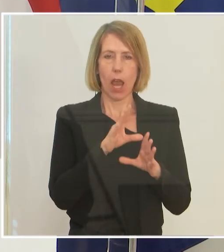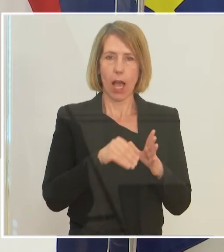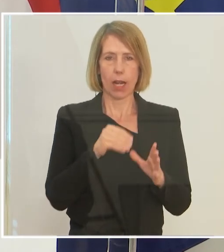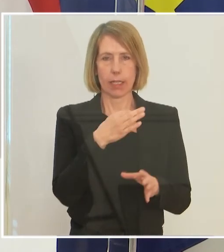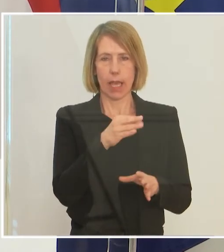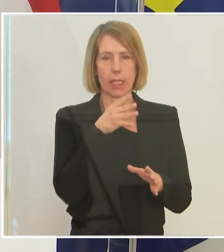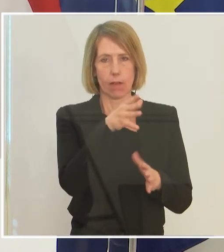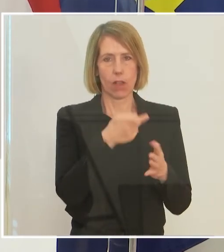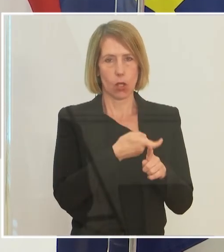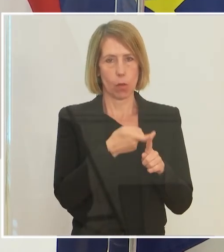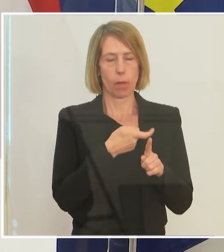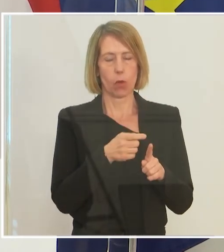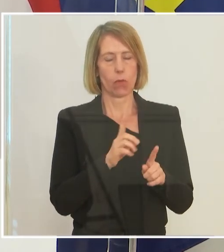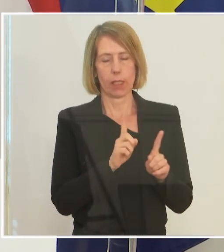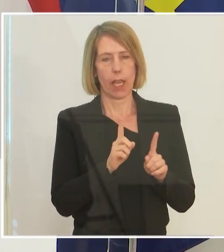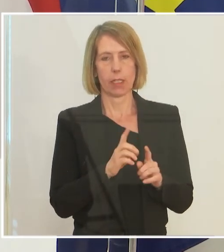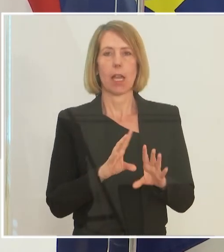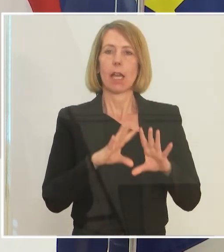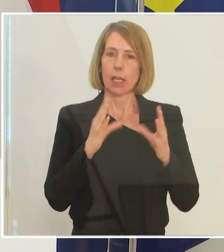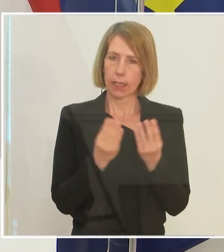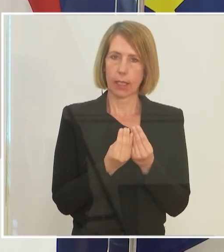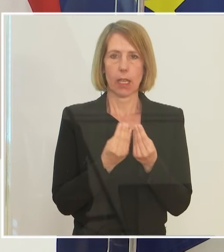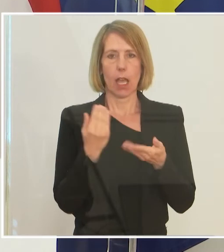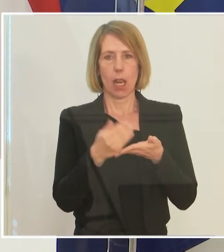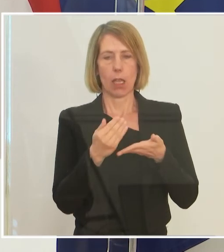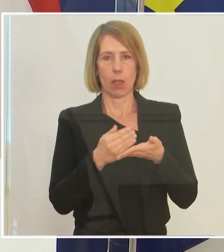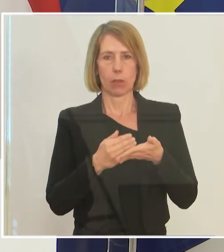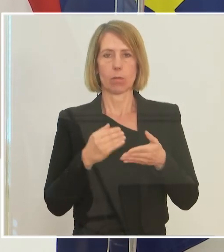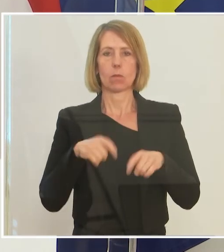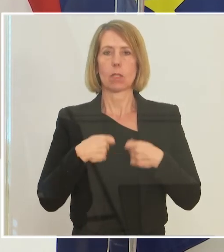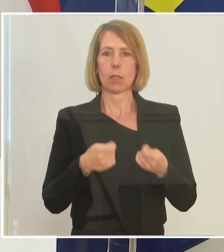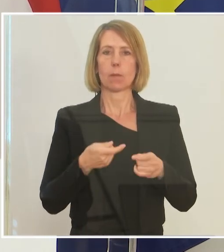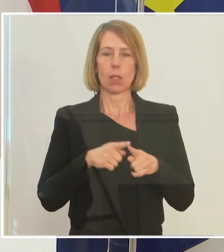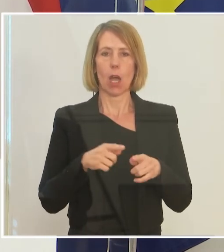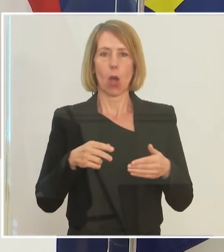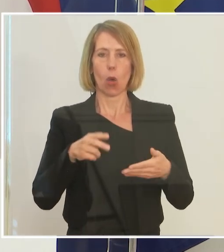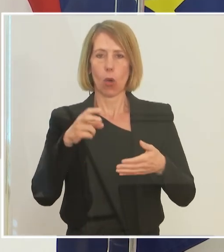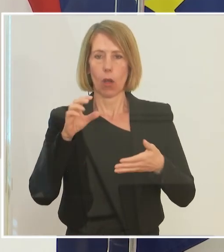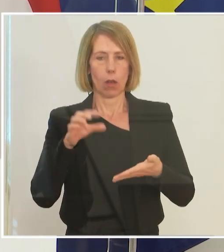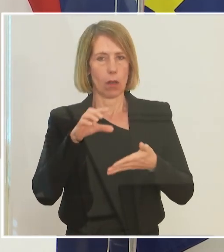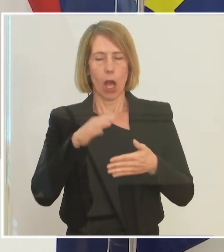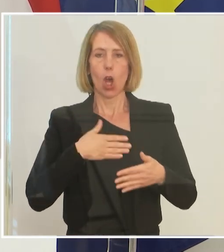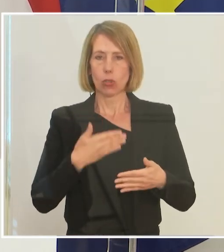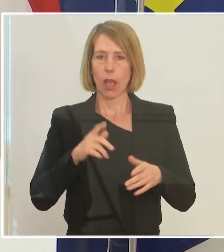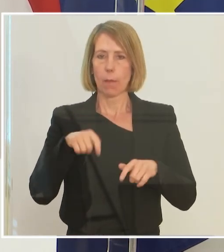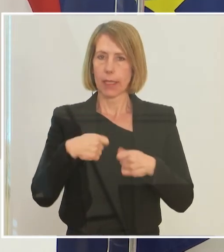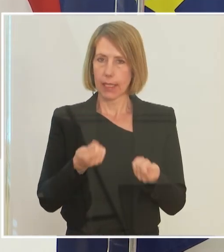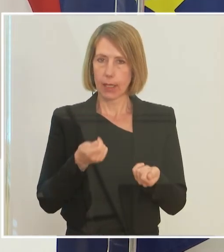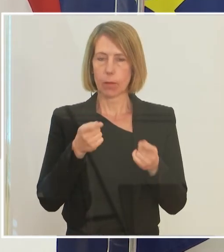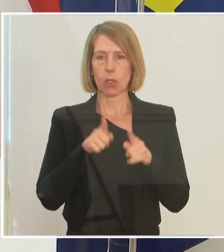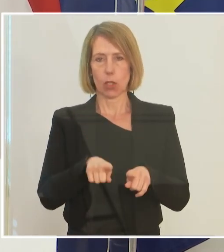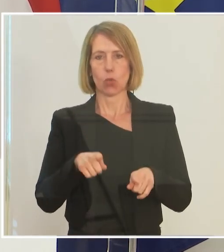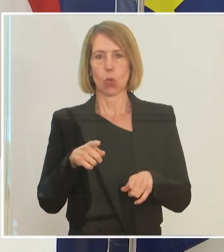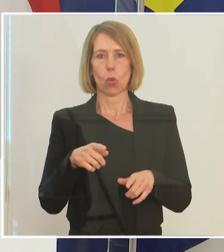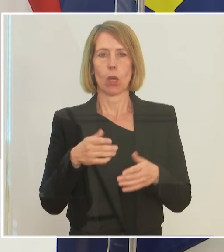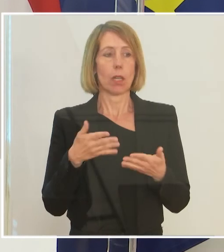Es wird generelle Regeln geben. Es wird vielleicht Klauseln geben müssen, die dann auch im Einzelfall Ausnahmen erlauben. Das ist ja jetzt schon der Fall. Also wir